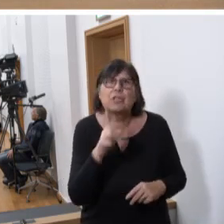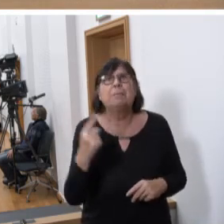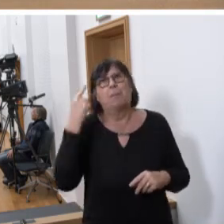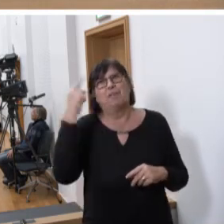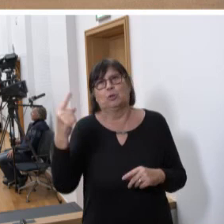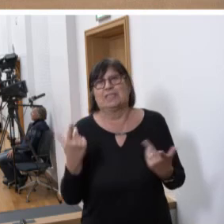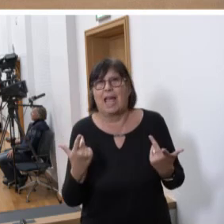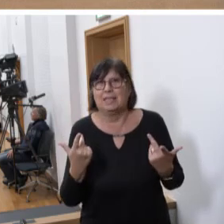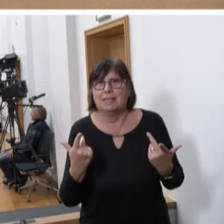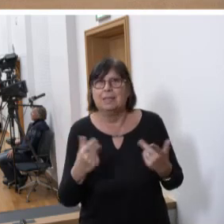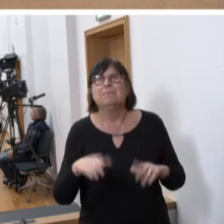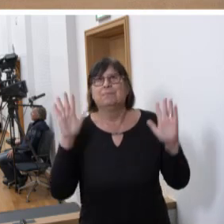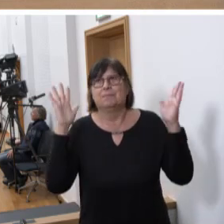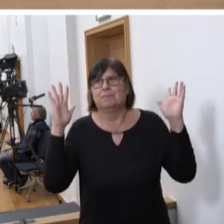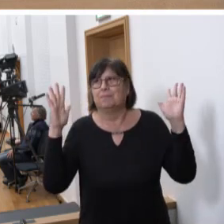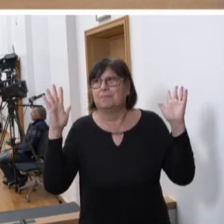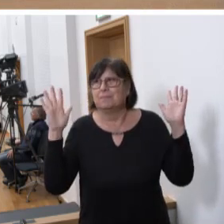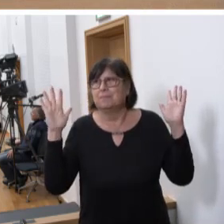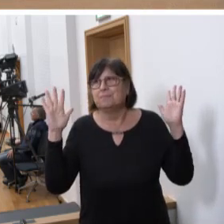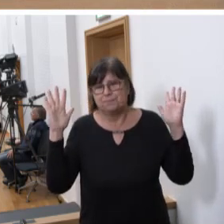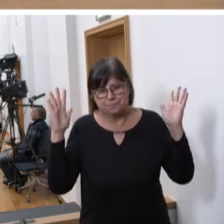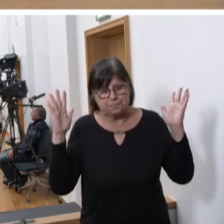Liebe Kolleginnen und Kollegen, Herr Schäfer, alles in Ordnung.